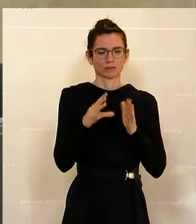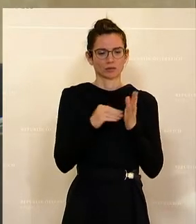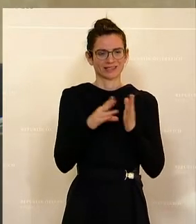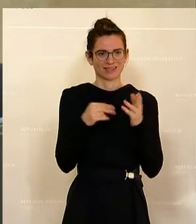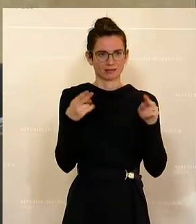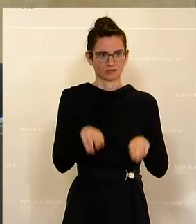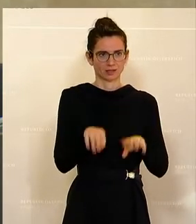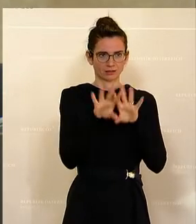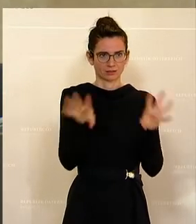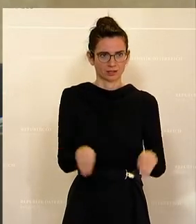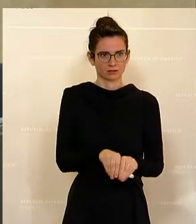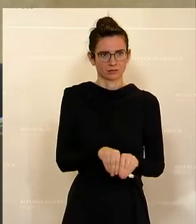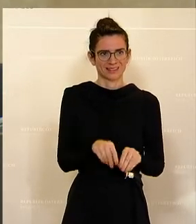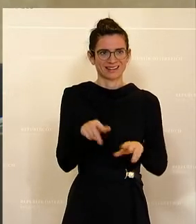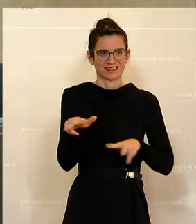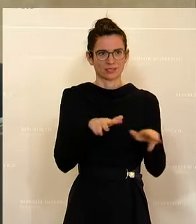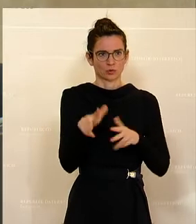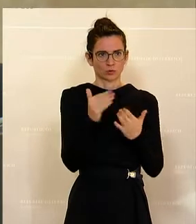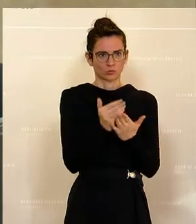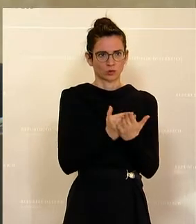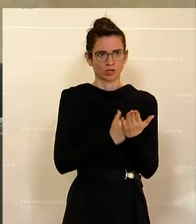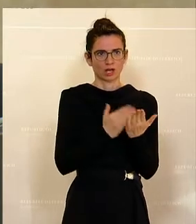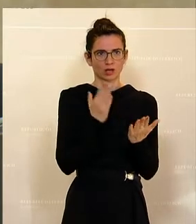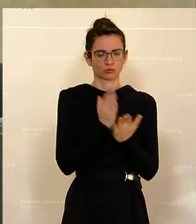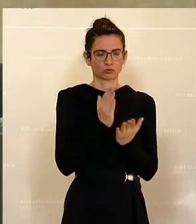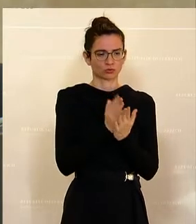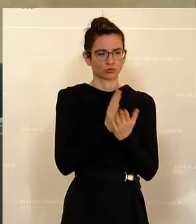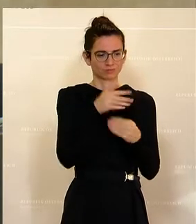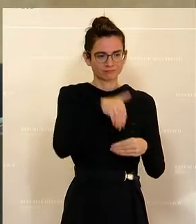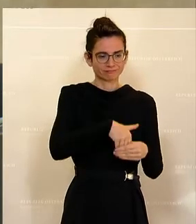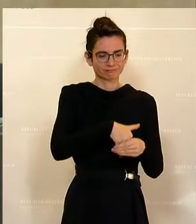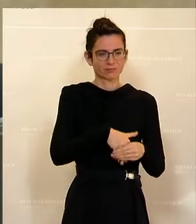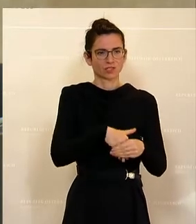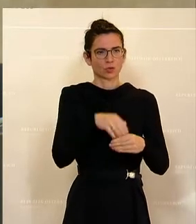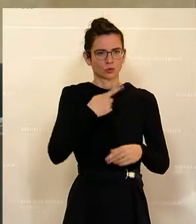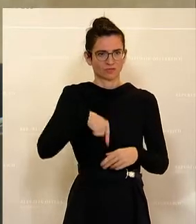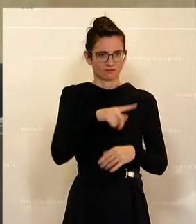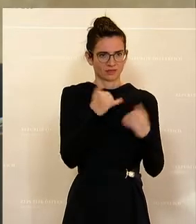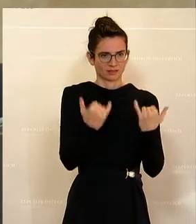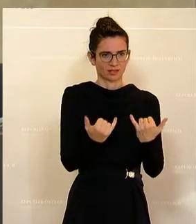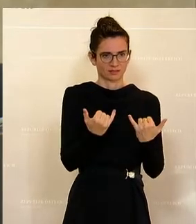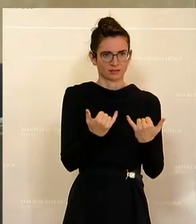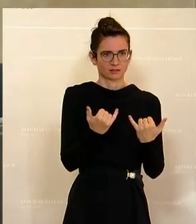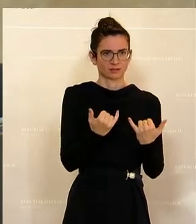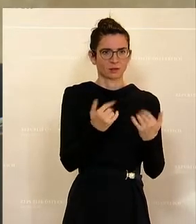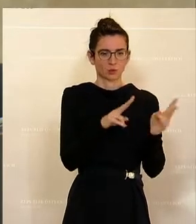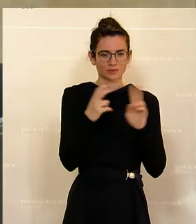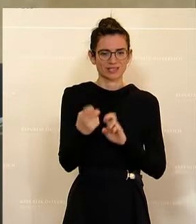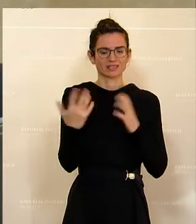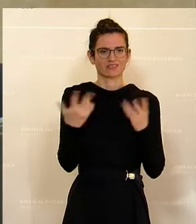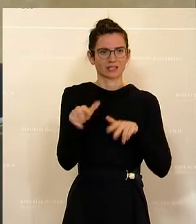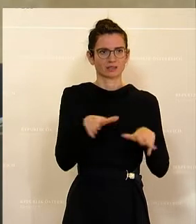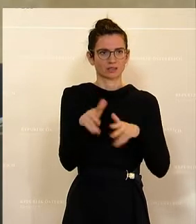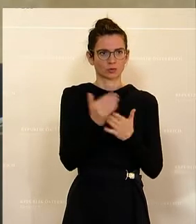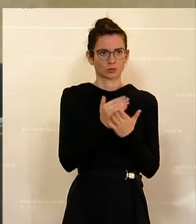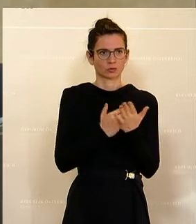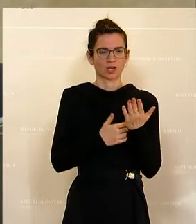insgesamt. Das ist im Regierungsprogramm enthalten. Und wir setzen natürlich das um, was im Regierungsprogramm